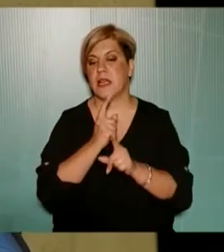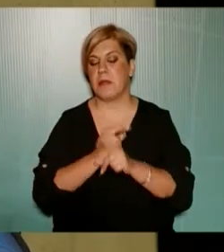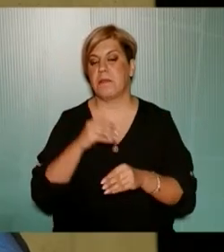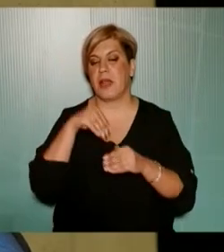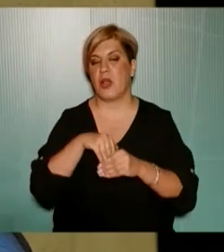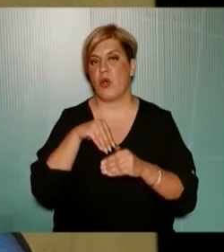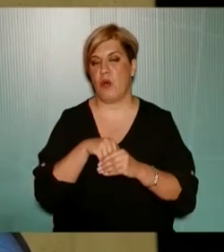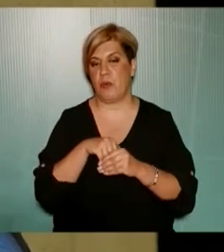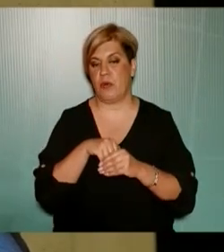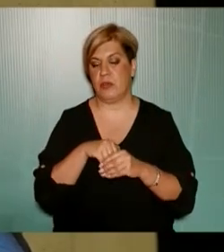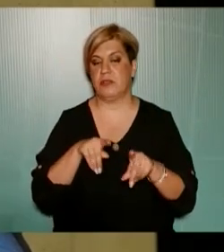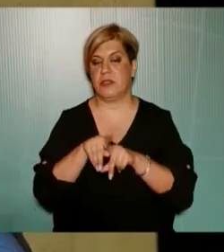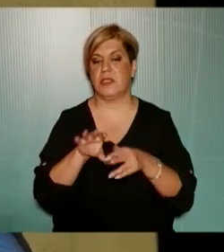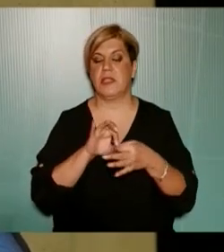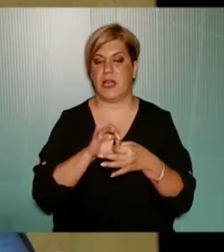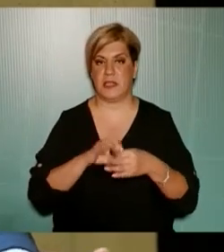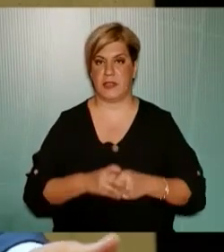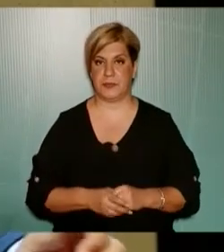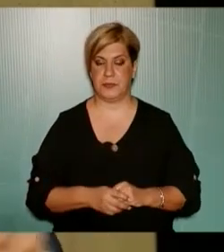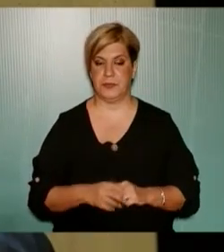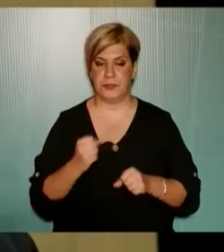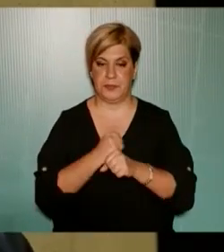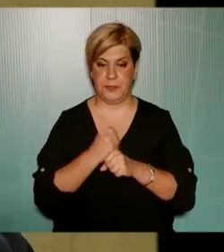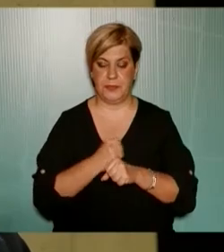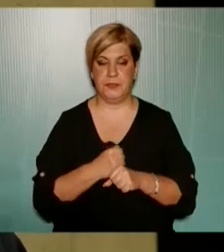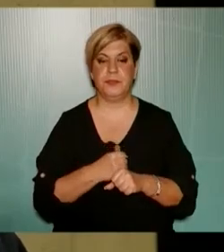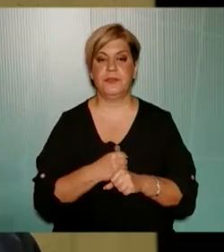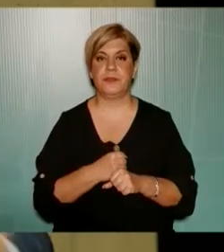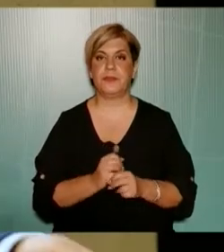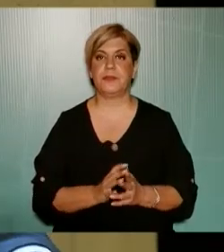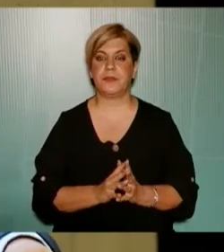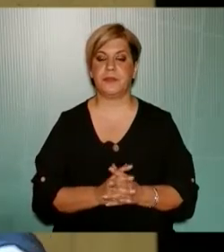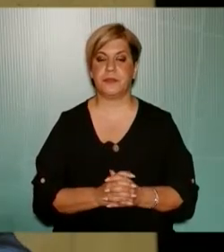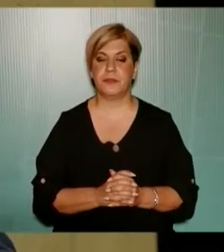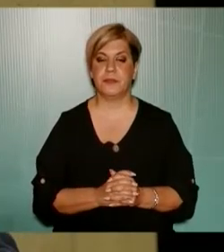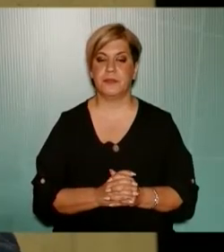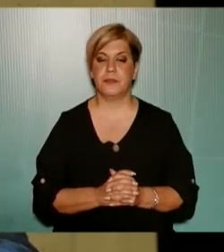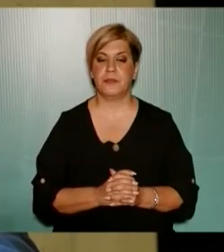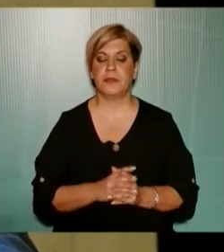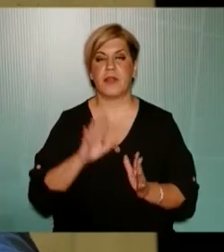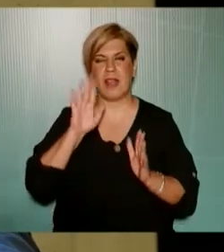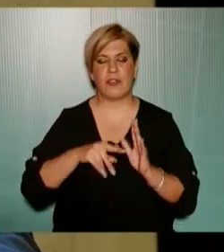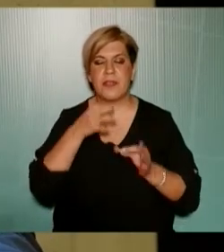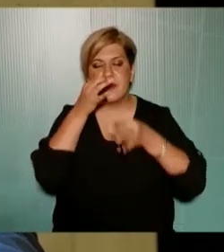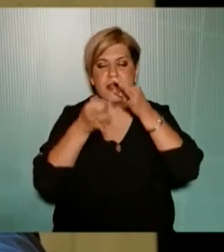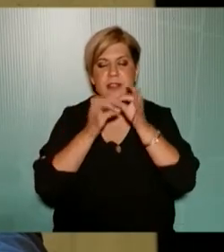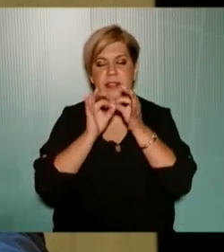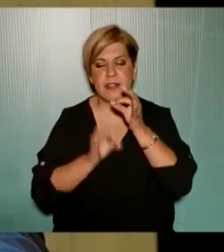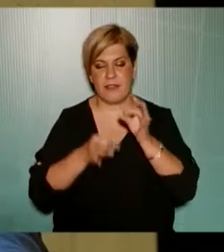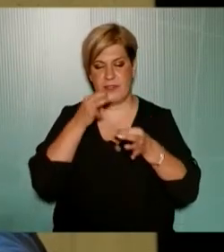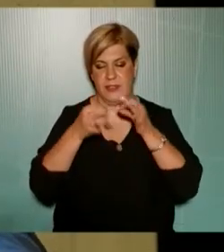περιεχόμενο συνεργασίας Άφησα κάποιες διευκρινήσεις γιατί